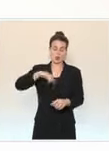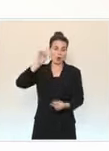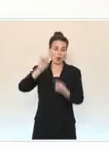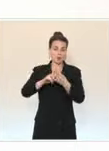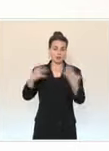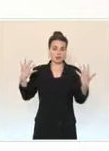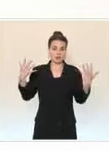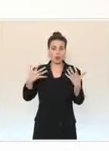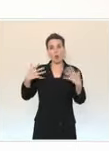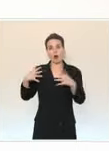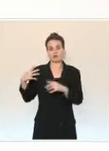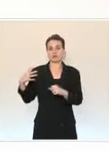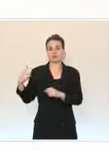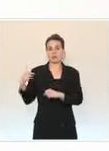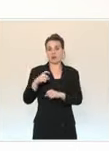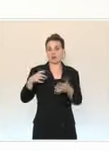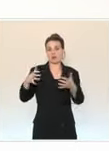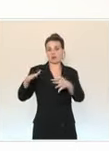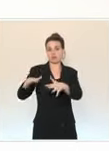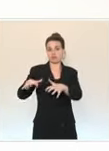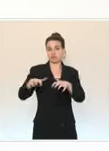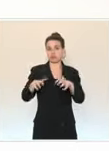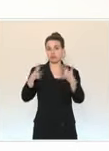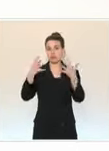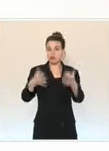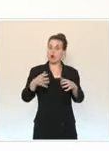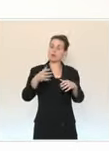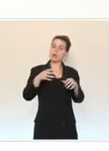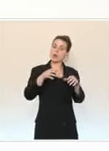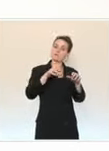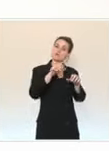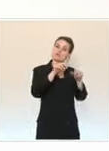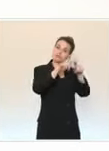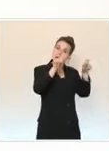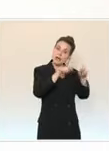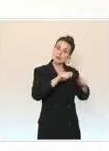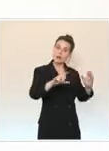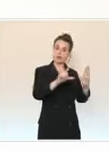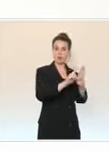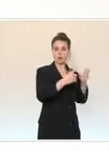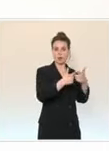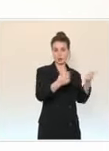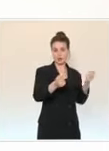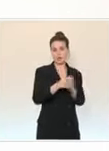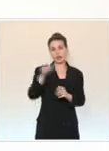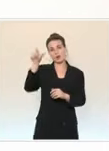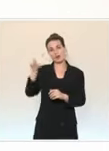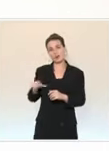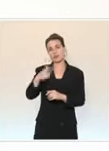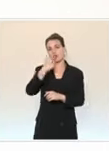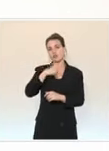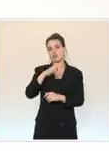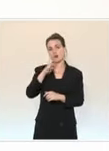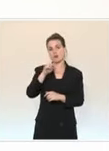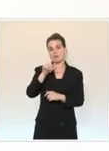débat démocratique. J'ajoute que Jean-Baptiste Lemoyne, le secrétaire d'État chargé notamment de nos compatriotes à l'étranger, est pleinement mobilisé